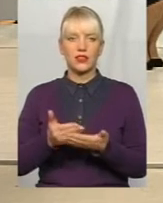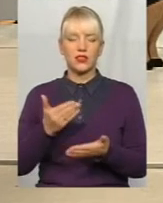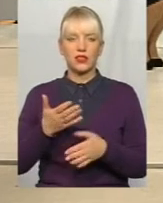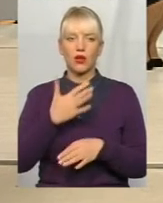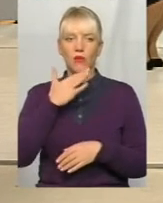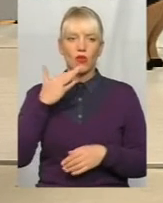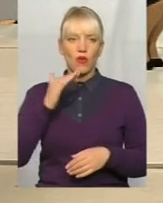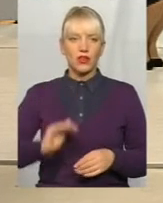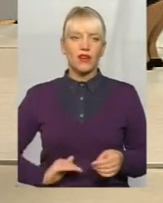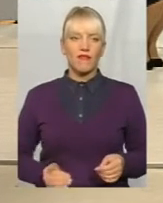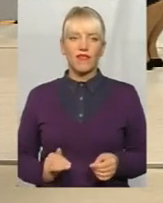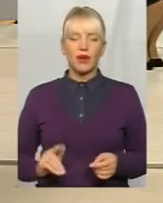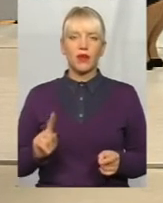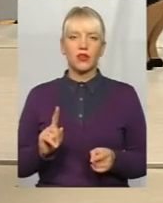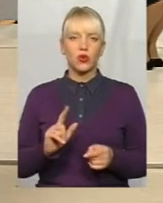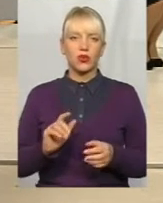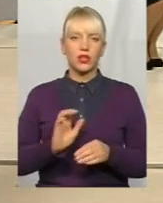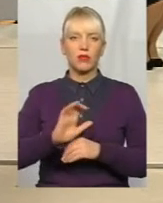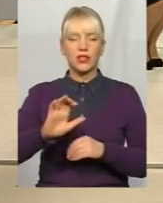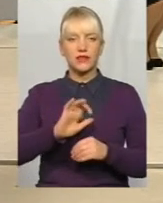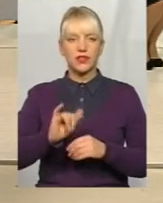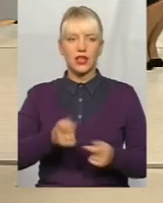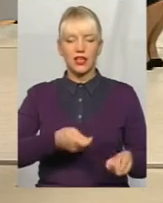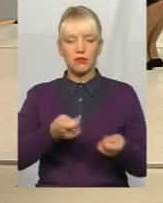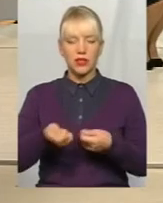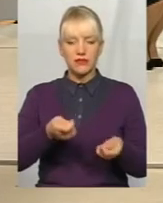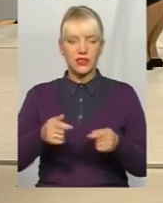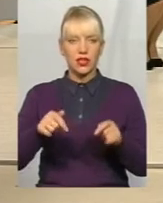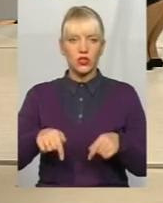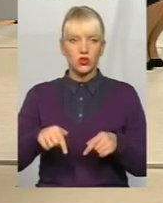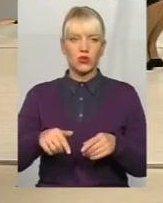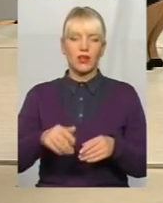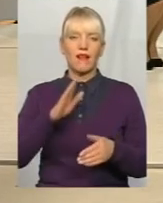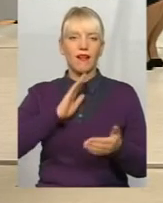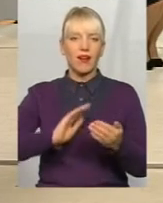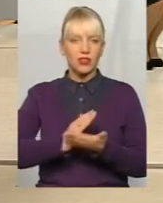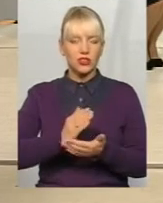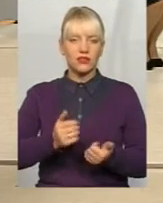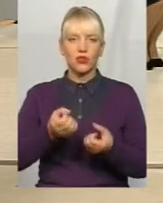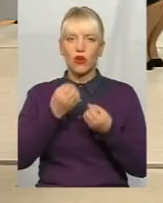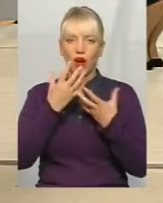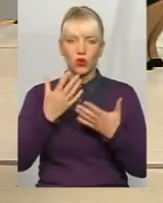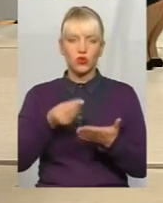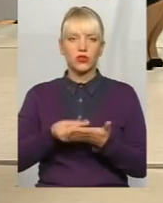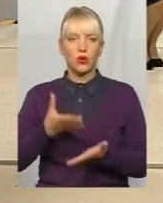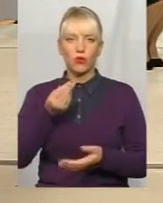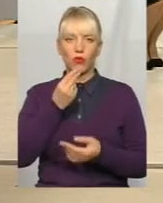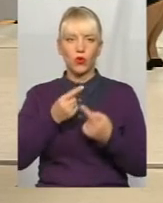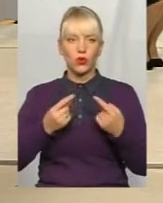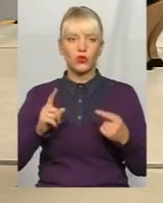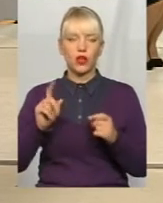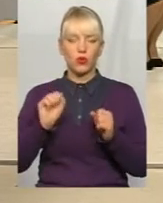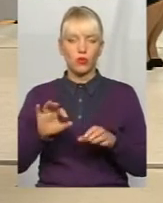багато фірм, які производили і привозили сюди качістю, хорошу, дорогу продукцію, яку могли